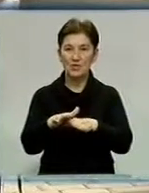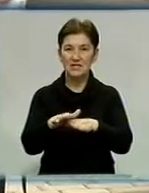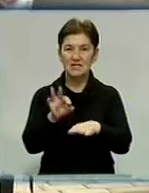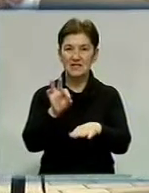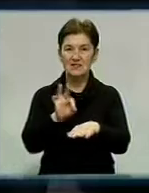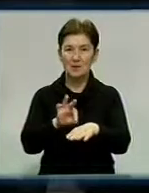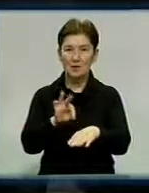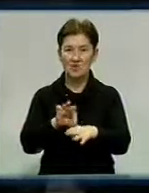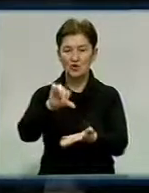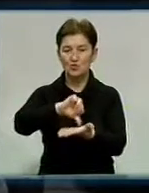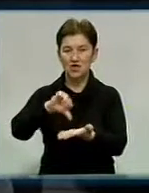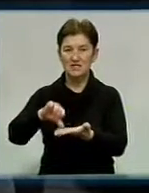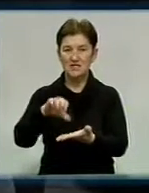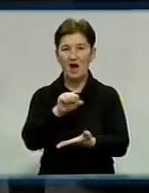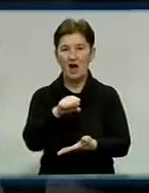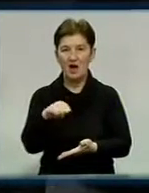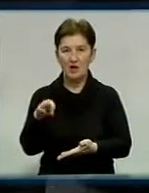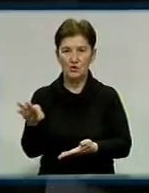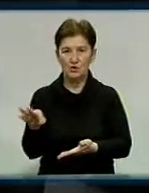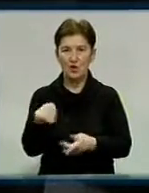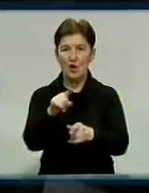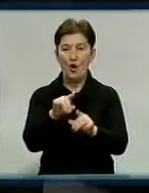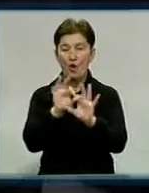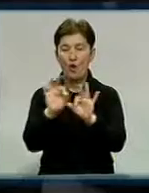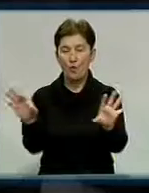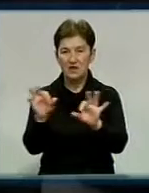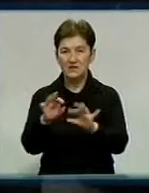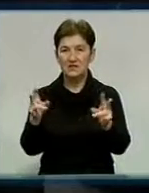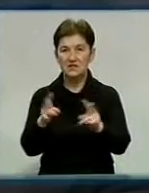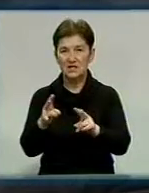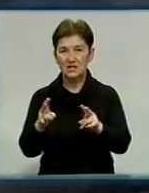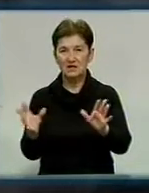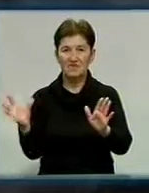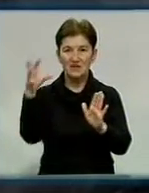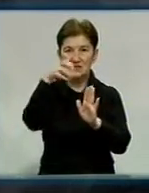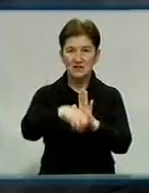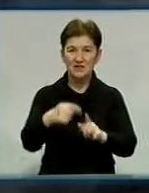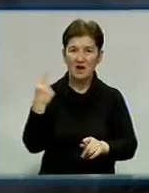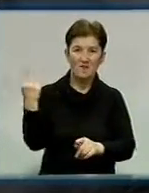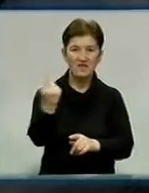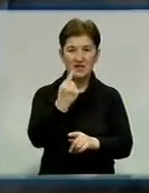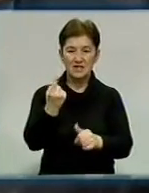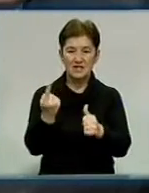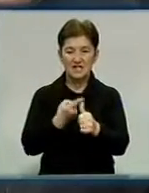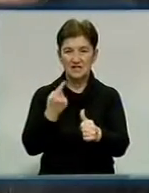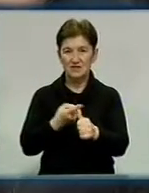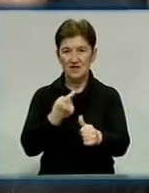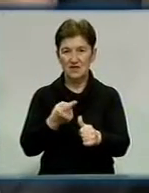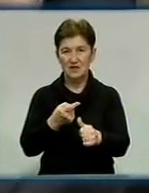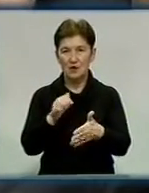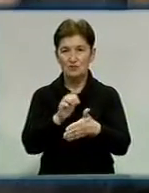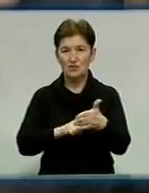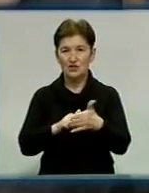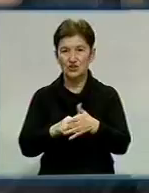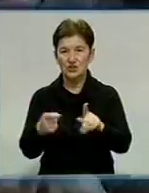учасників АТО. Обласні чиновники пояснили, лікарню потрібно інтегрувати в єдиний медичний простір. Називали причину затримки у передачі